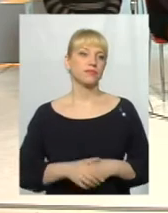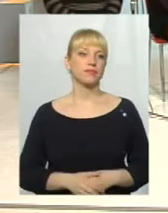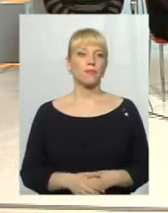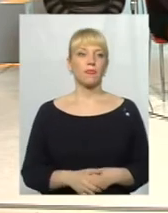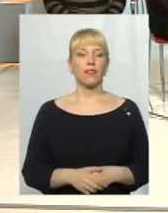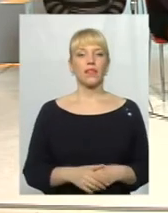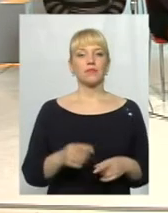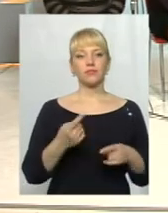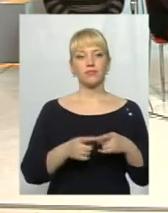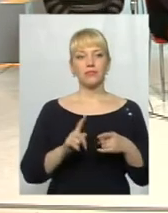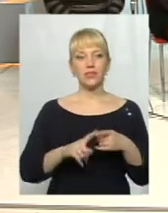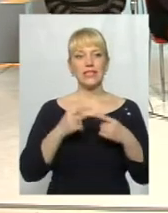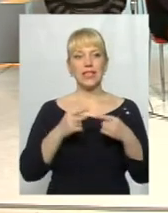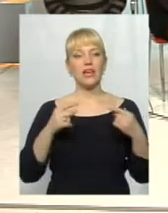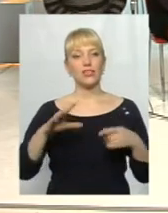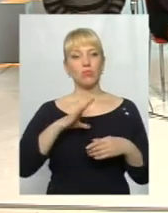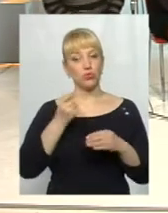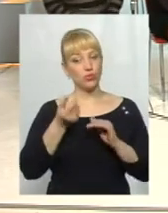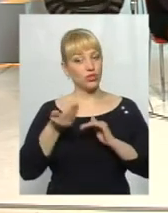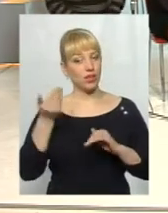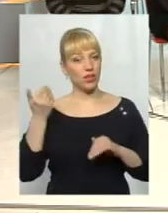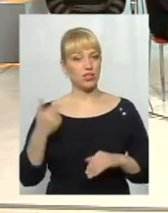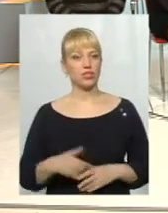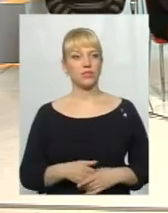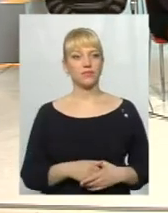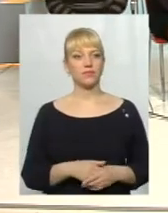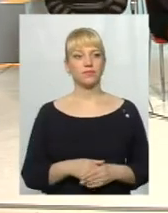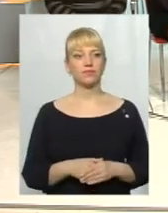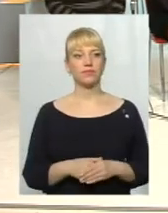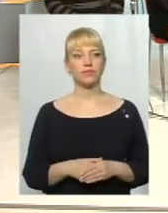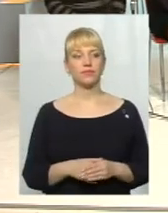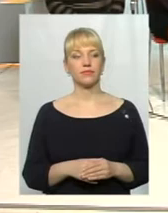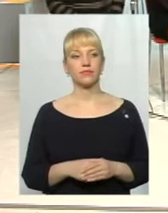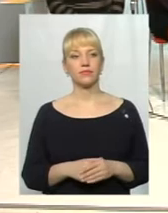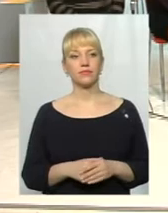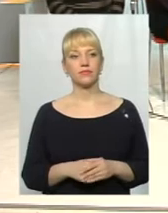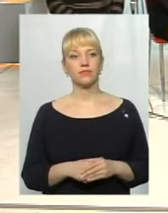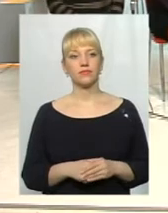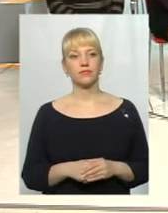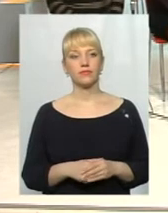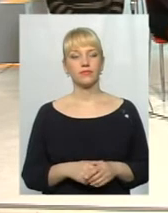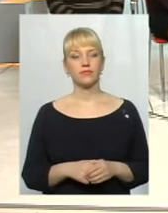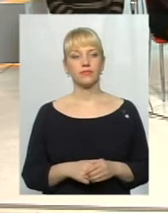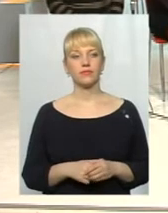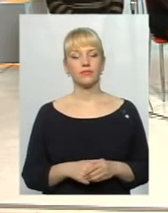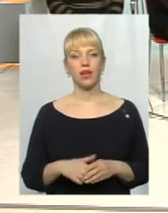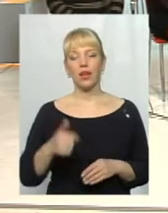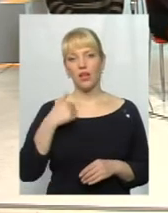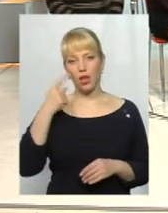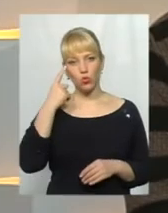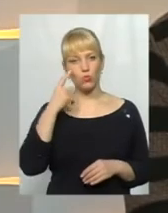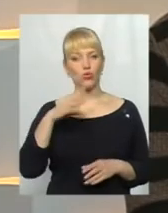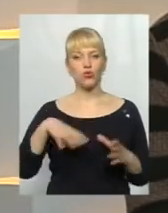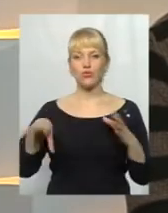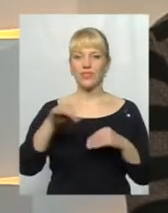Власне, ці речі були дещо раніше. Пане Вікторе. Я думаю, що всіх під Гріпенко не